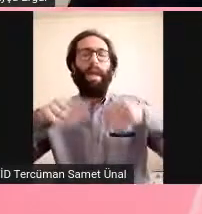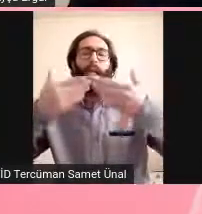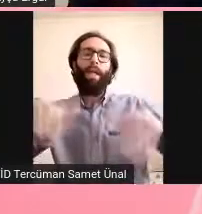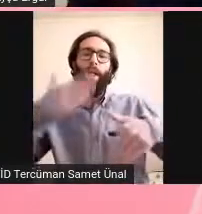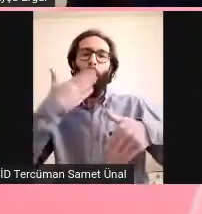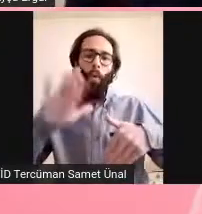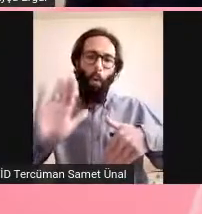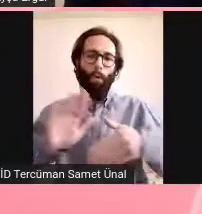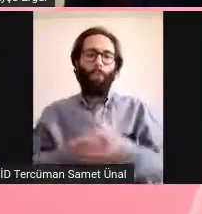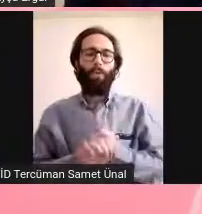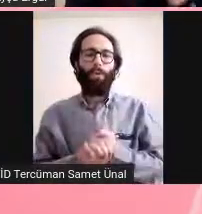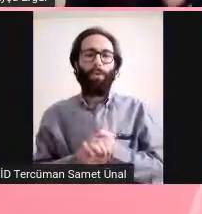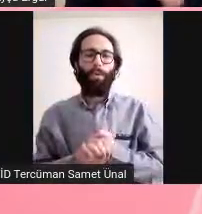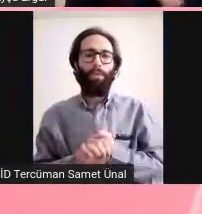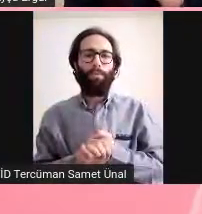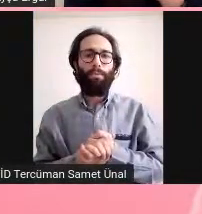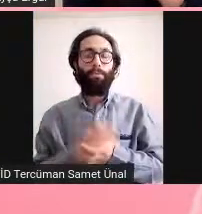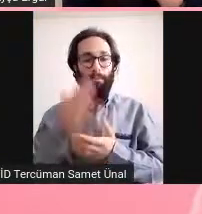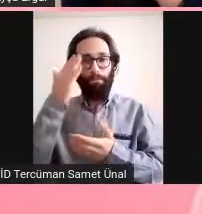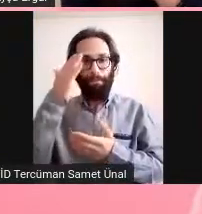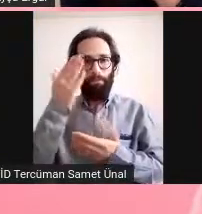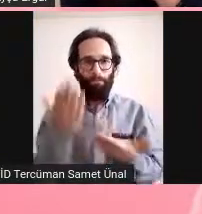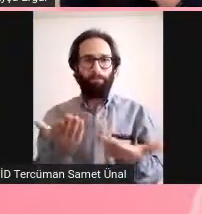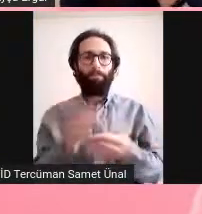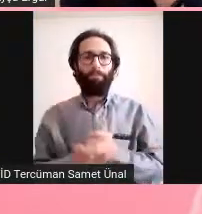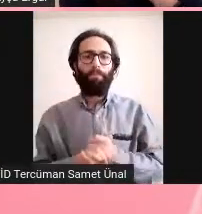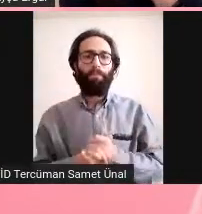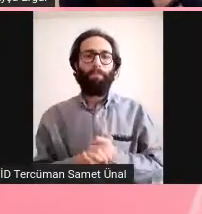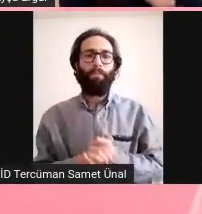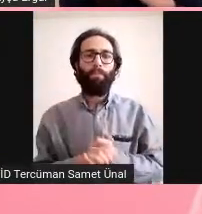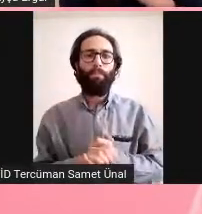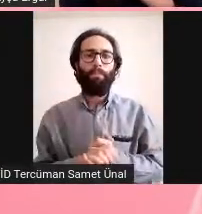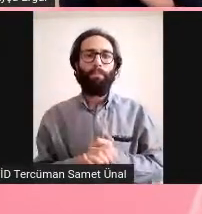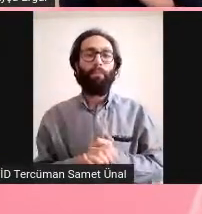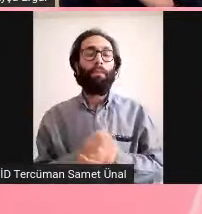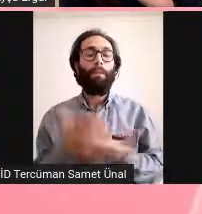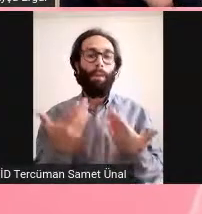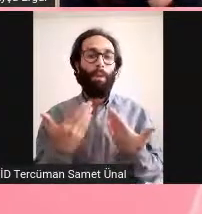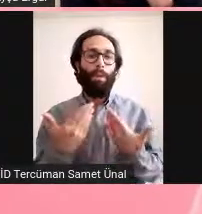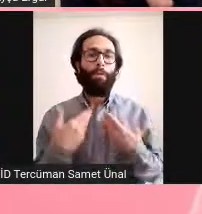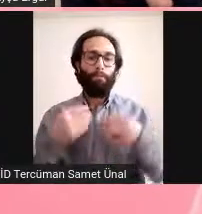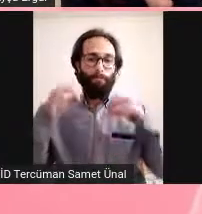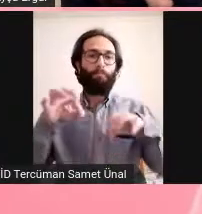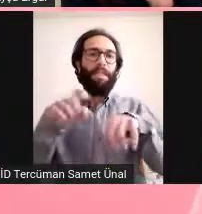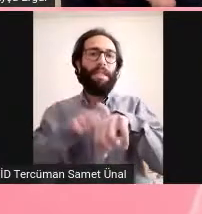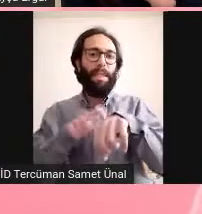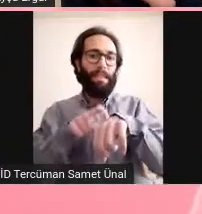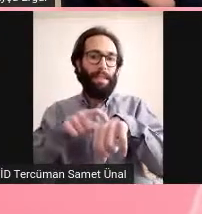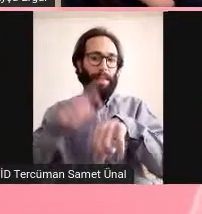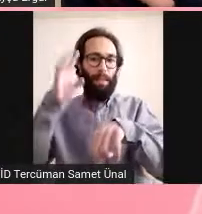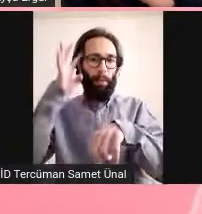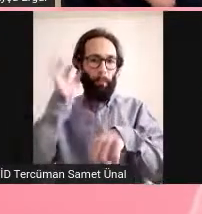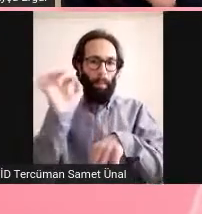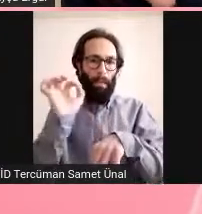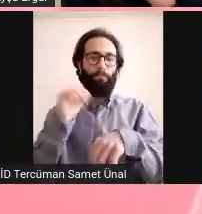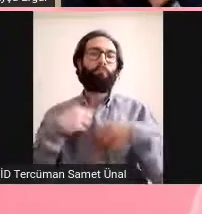Buyurun hocam. Söz size. Ben sinir bilimciyim ve COVID çalışmıyorum aslında.